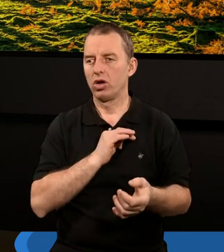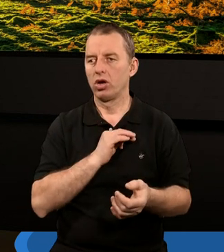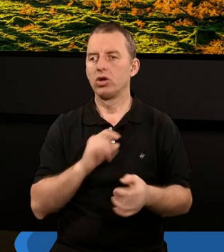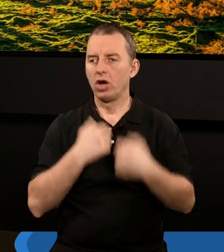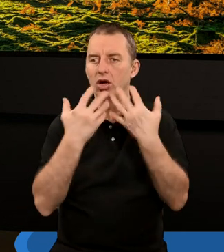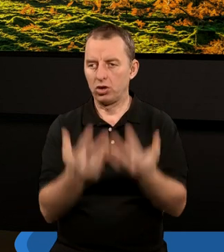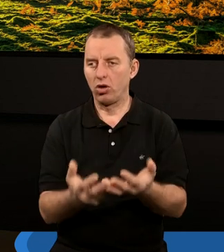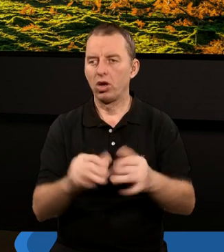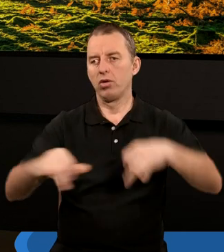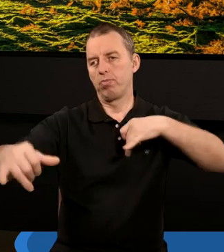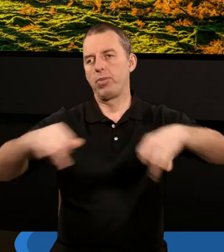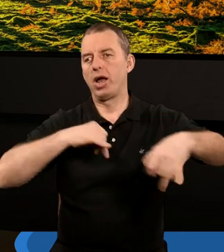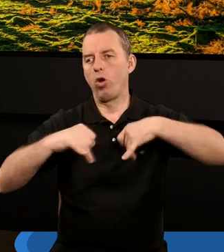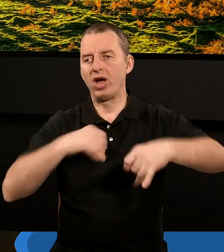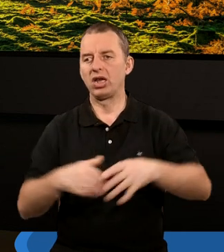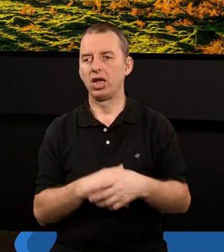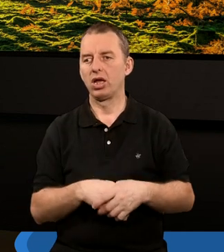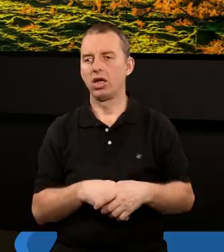zacząłeś panować.